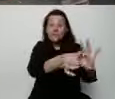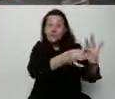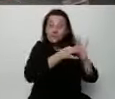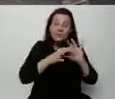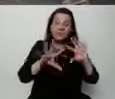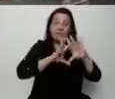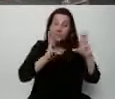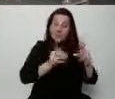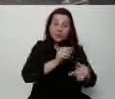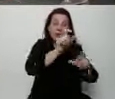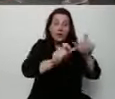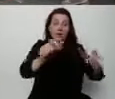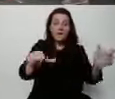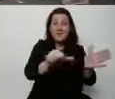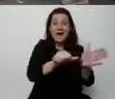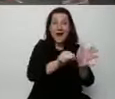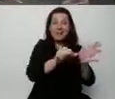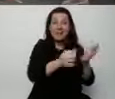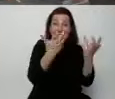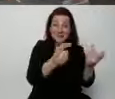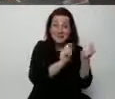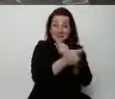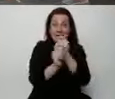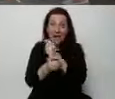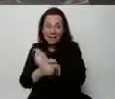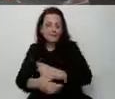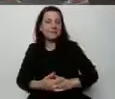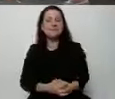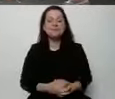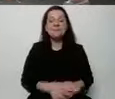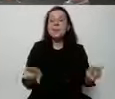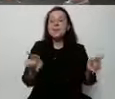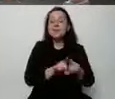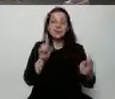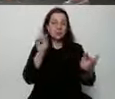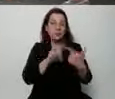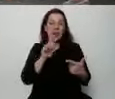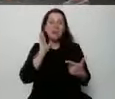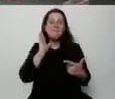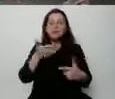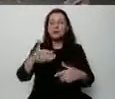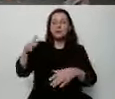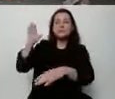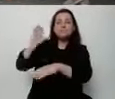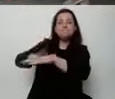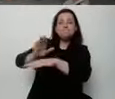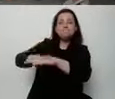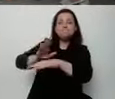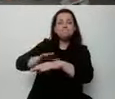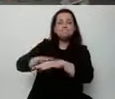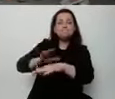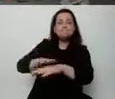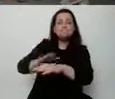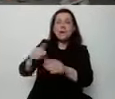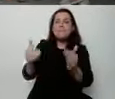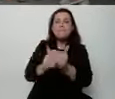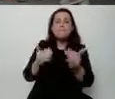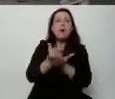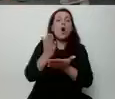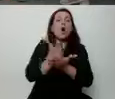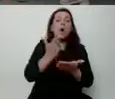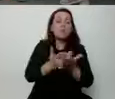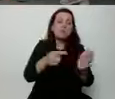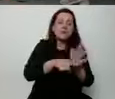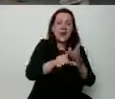kandydatów zmiany. Po drugie, będziemy jasno dopominali się o pomoc dla wszystkich tych, którzy są słabsi, których PiS